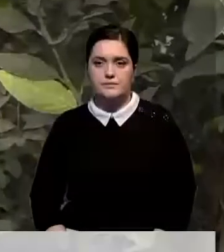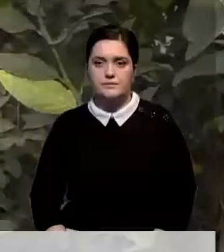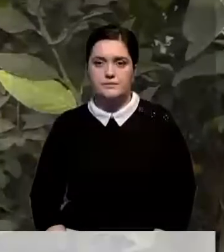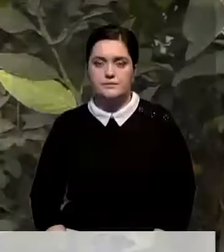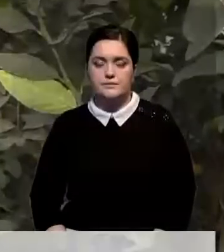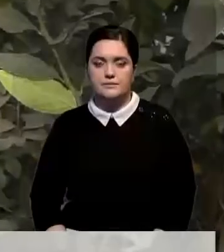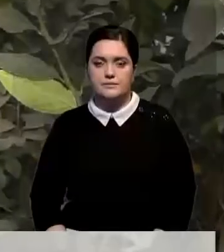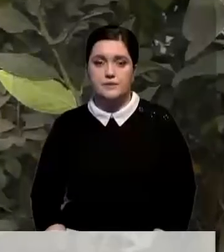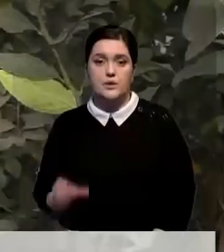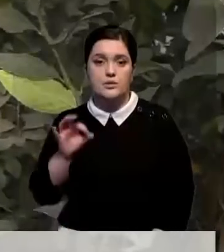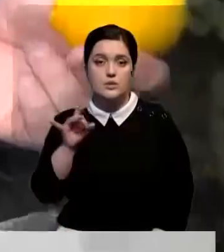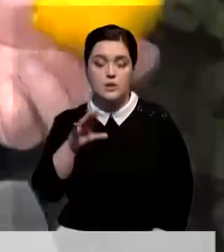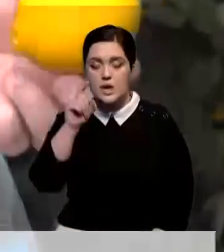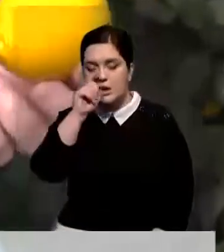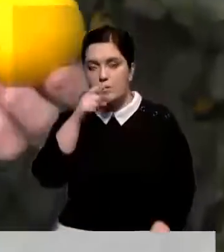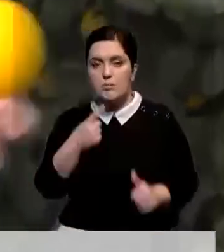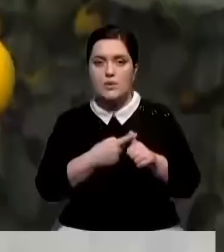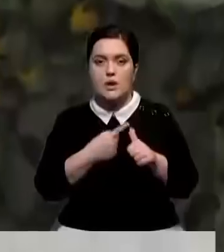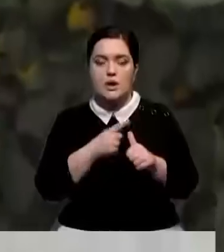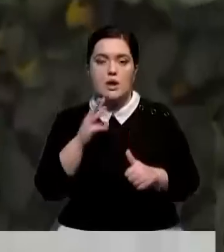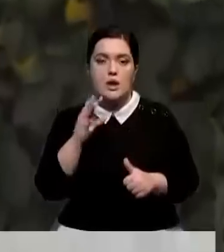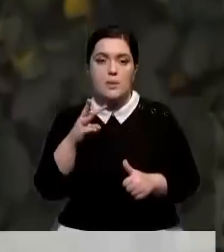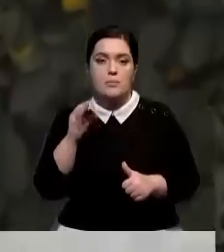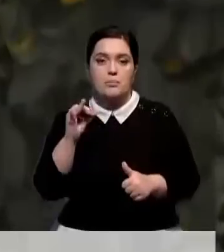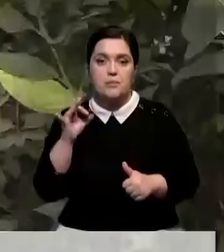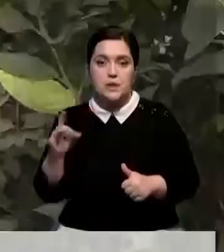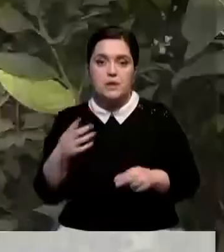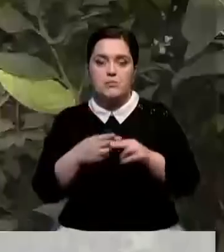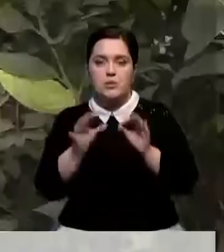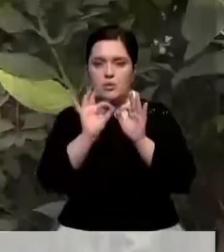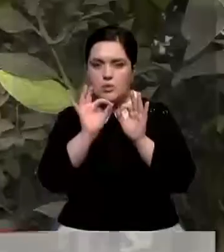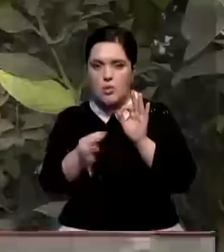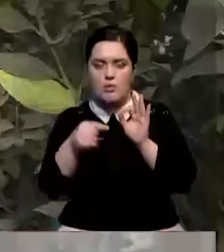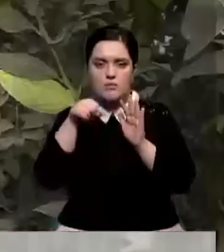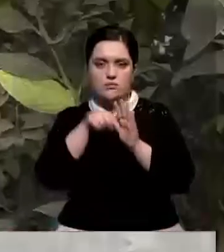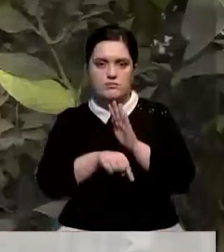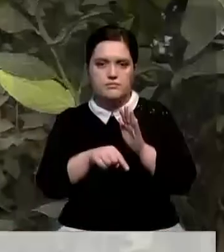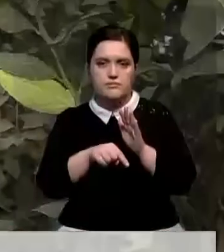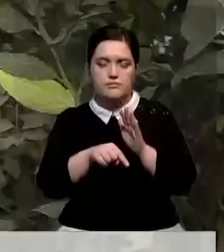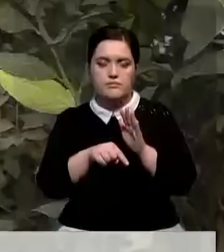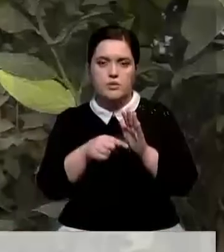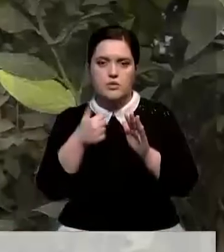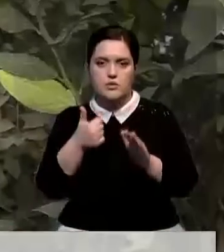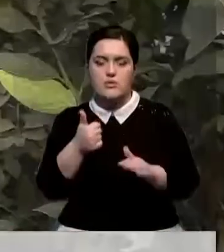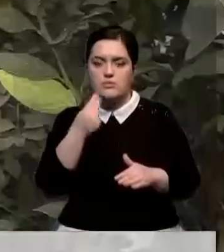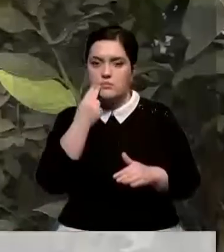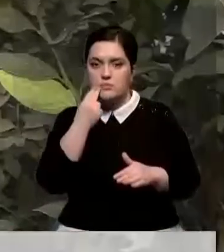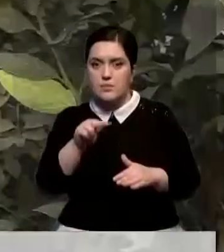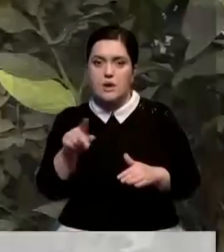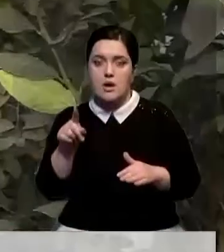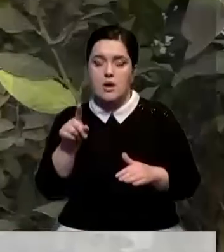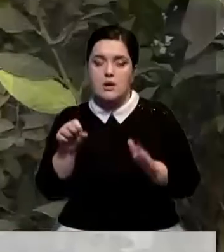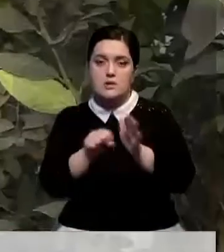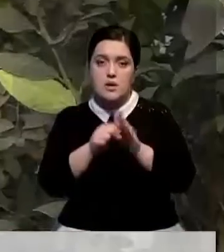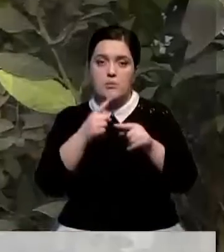Наш сорт лимона называется мир. Он отличается от гайкожурой и сочными плодами. Растение зимует при температуре плюс 2